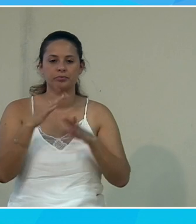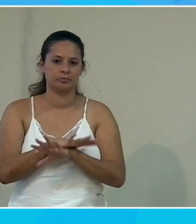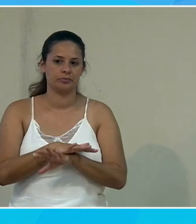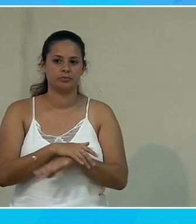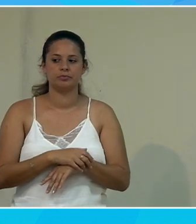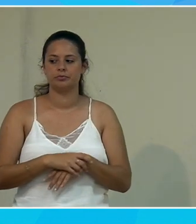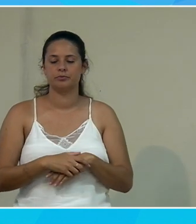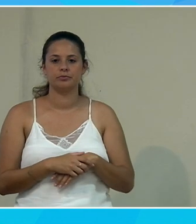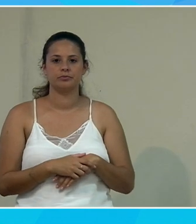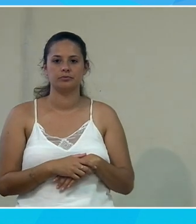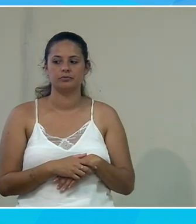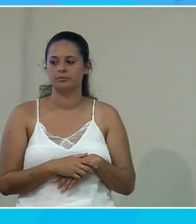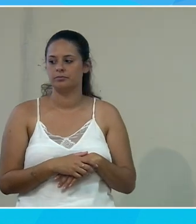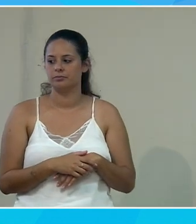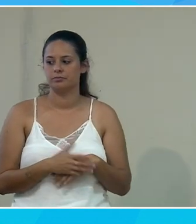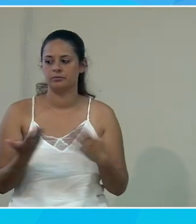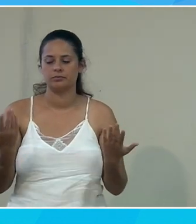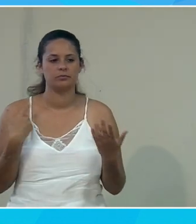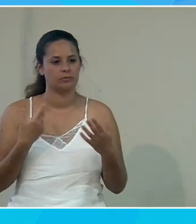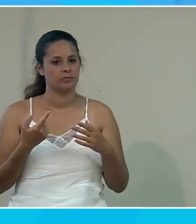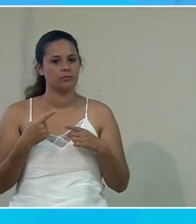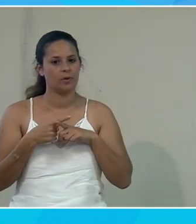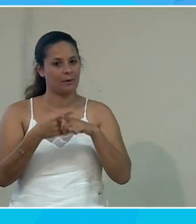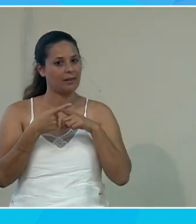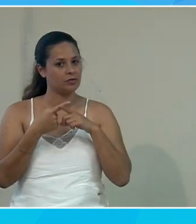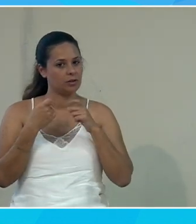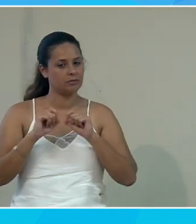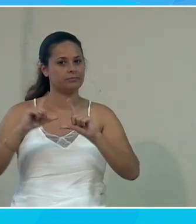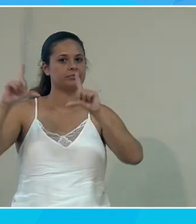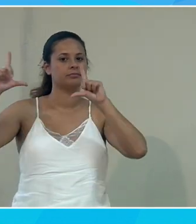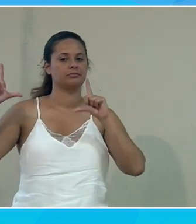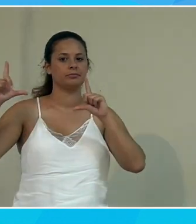un time repost je vais repartager si vous ne me voyez plus